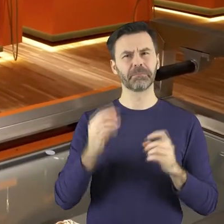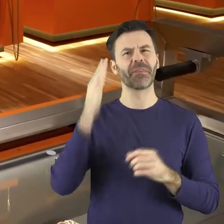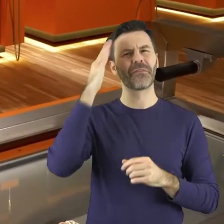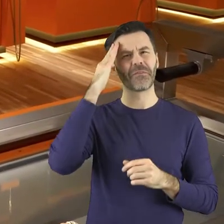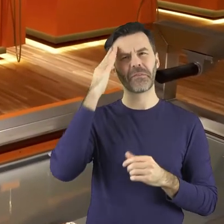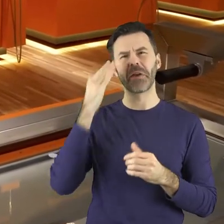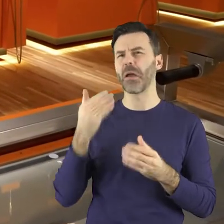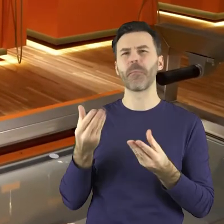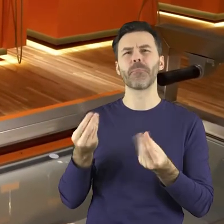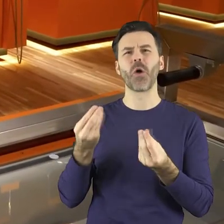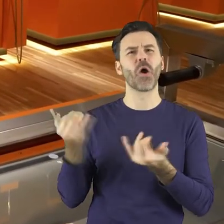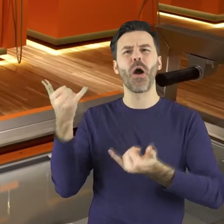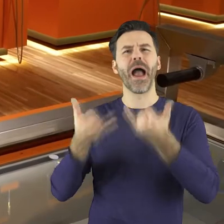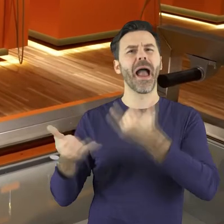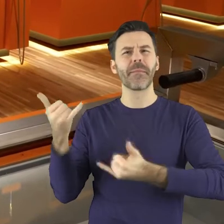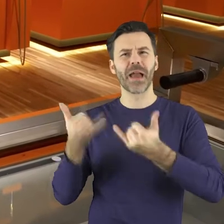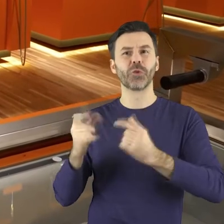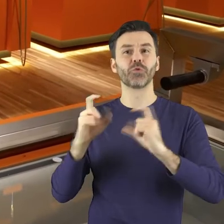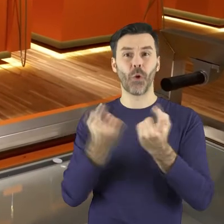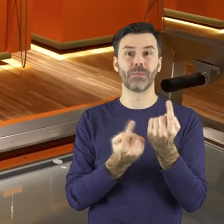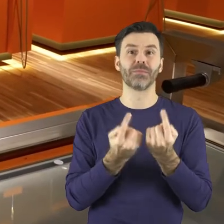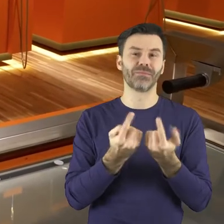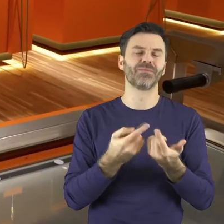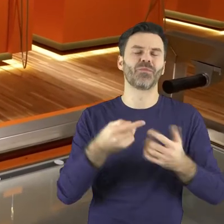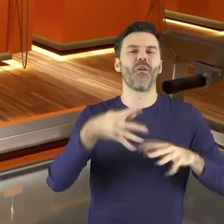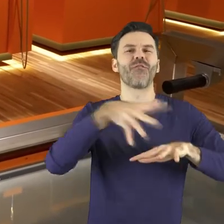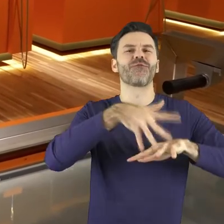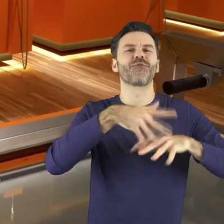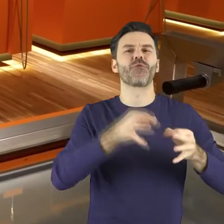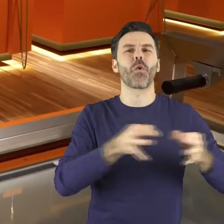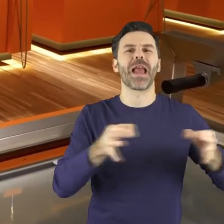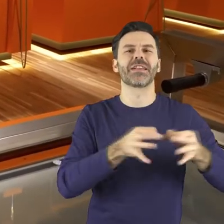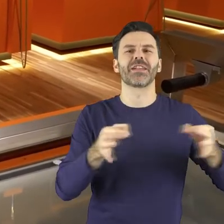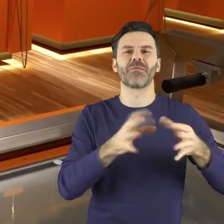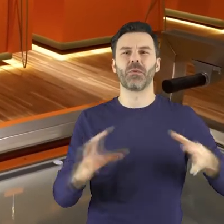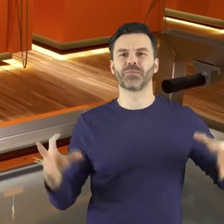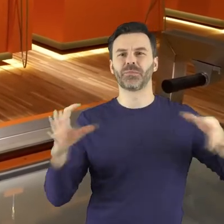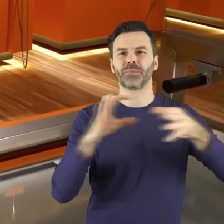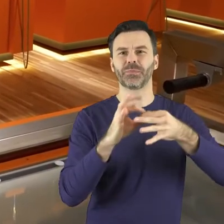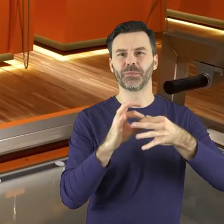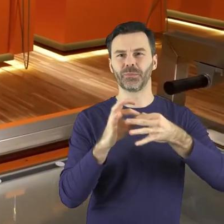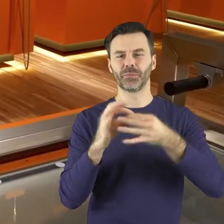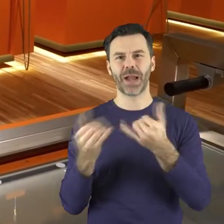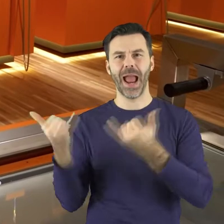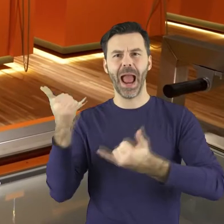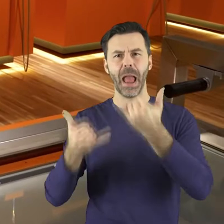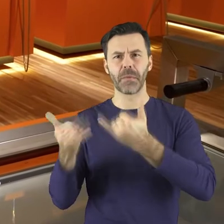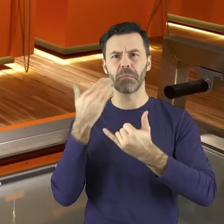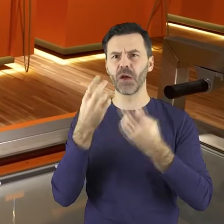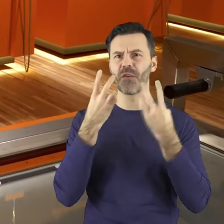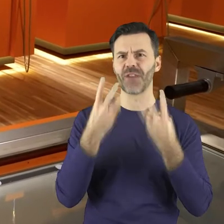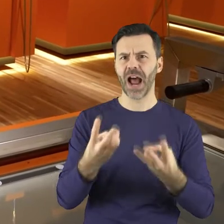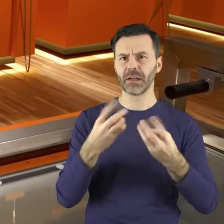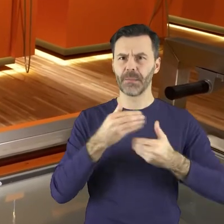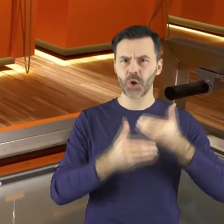zastosowania przemysłu chemicznego w Łodzi. Mowa oczywiście o wukiennictwie. W branży wukienniczej bardzo istotne były